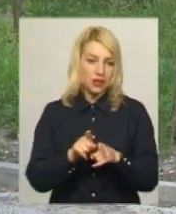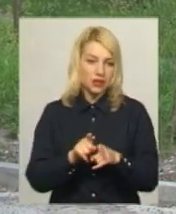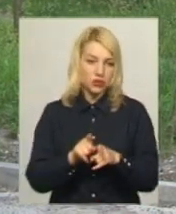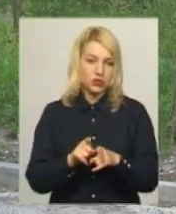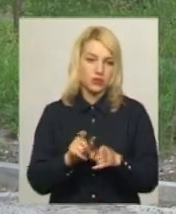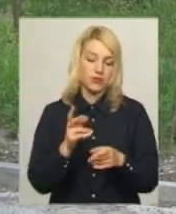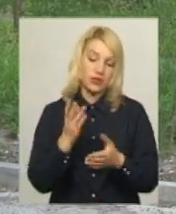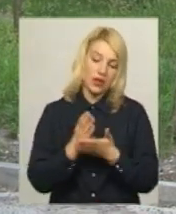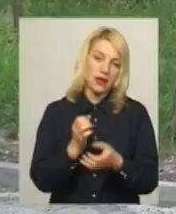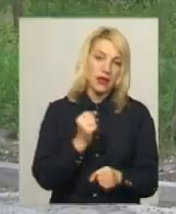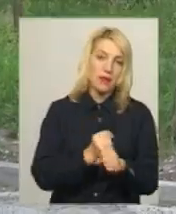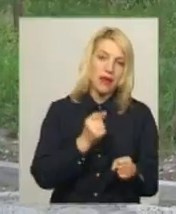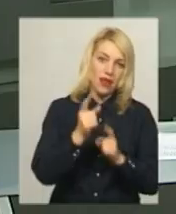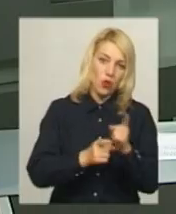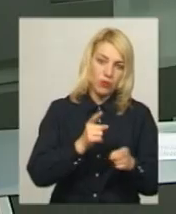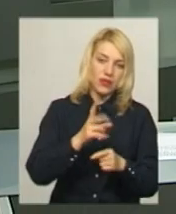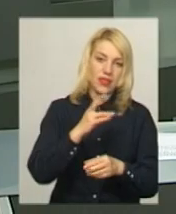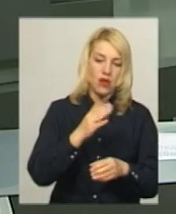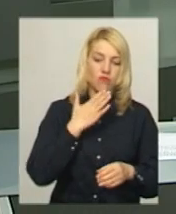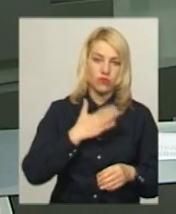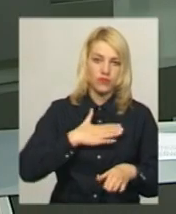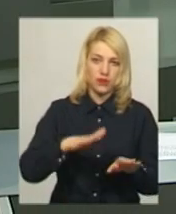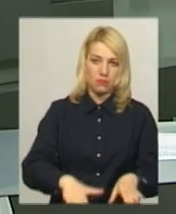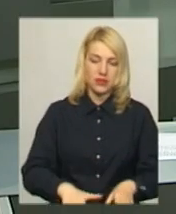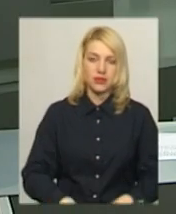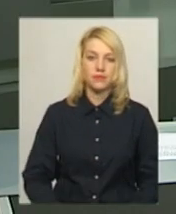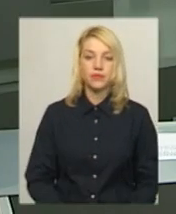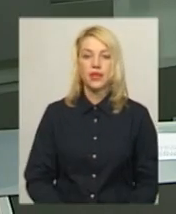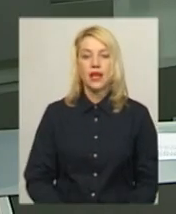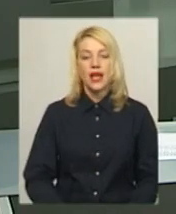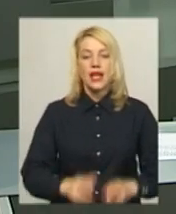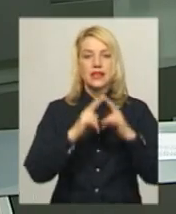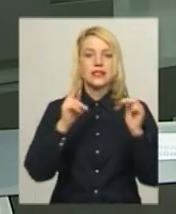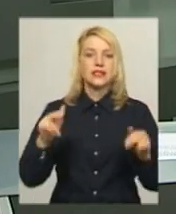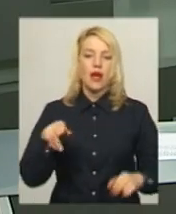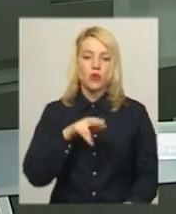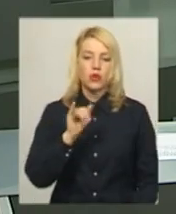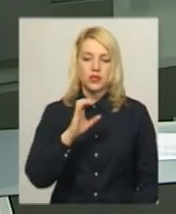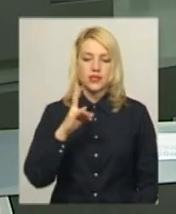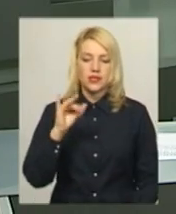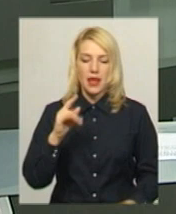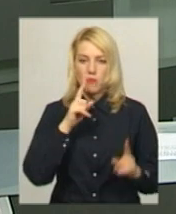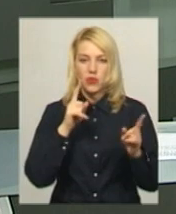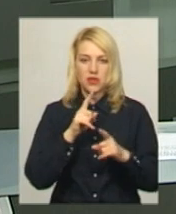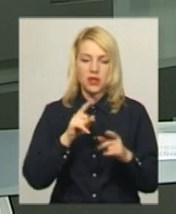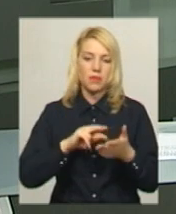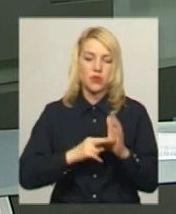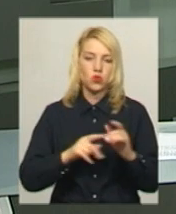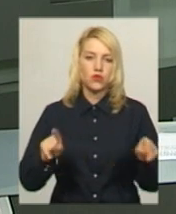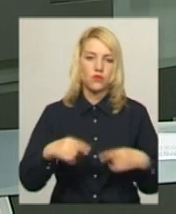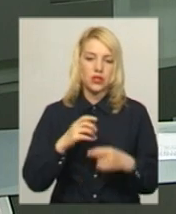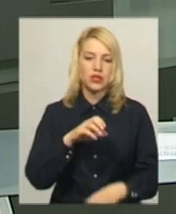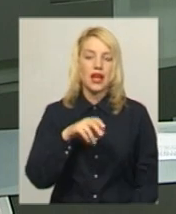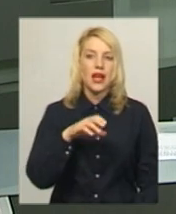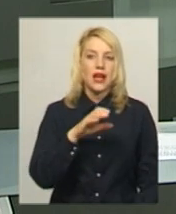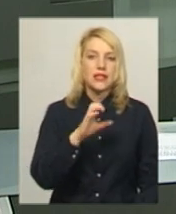на місці Україні. Замок Дісней у мініатюрі планують створити у Славуті. Його автор – місцевий